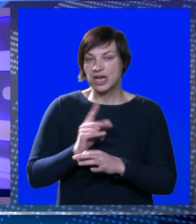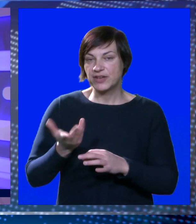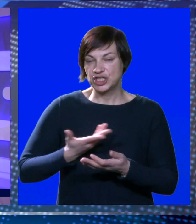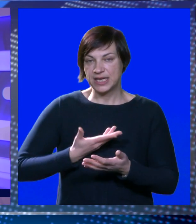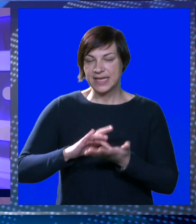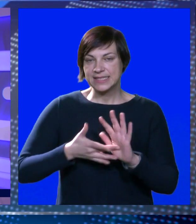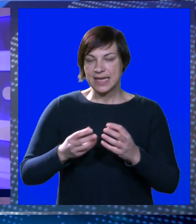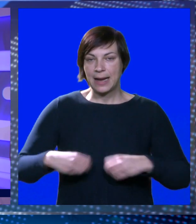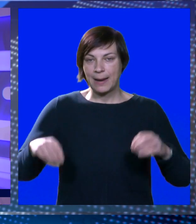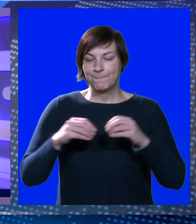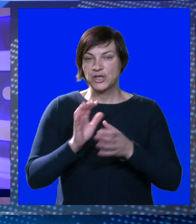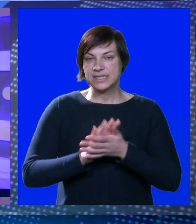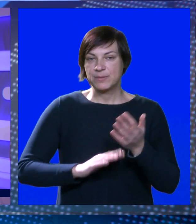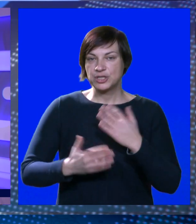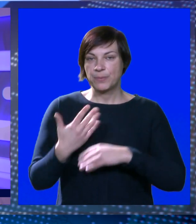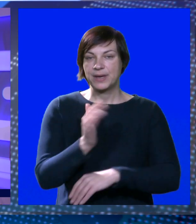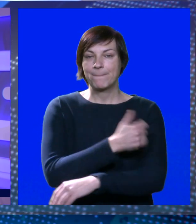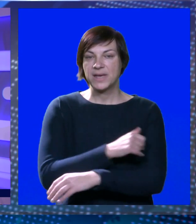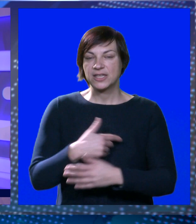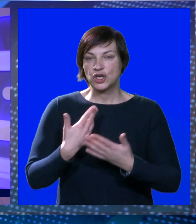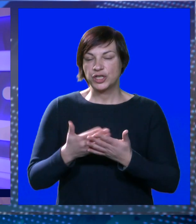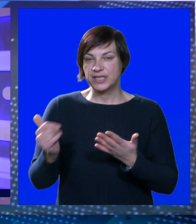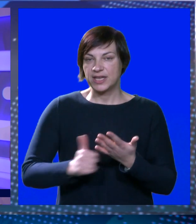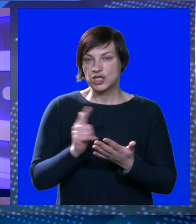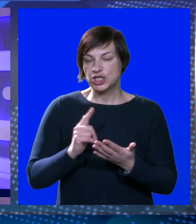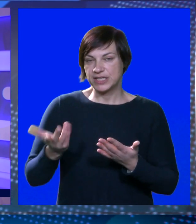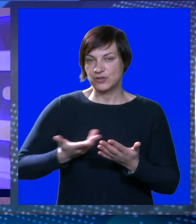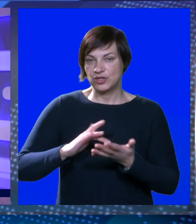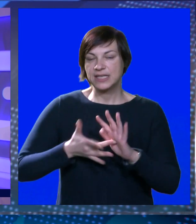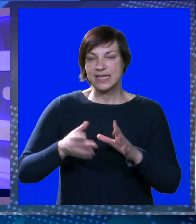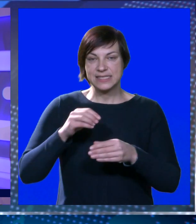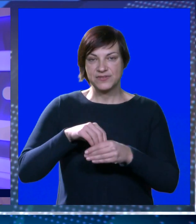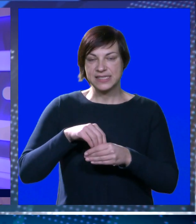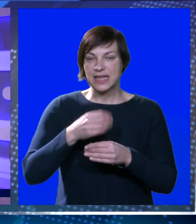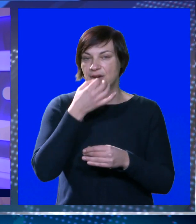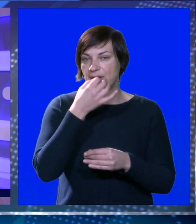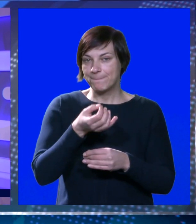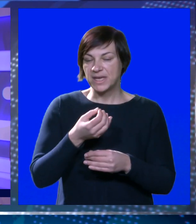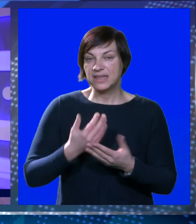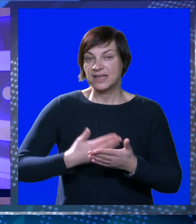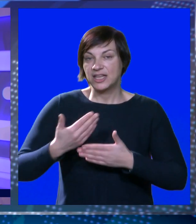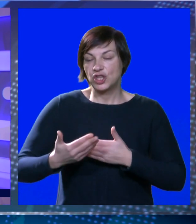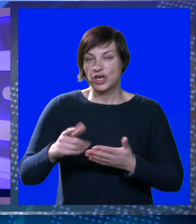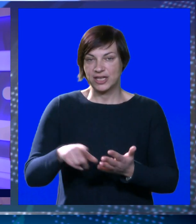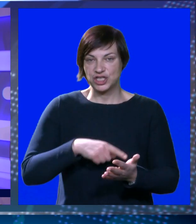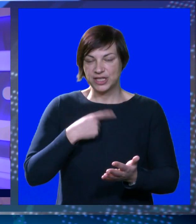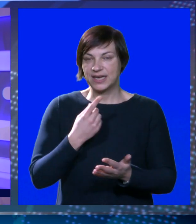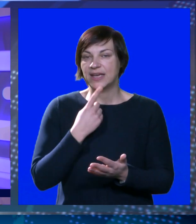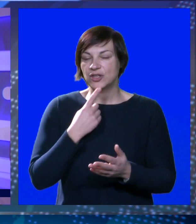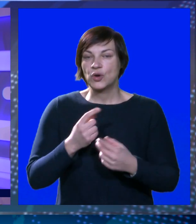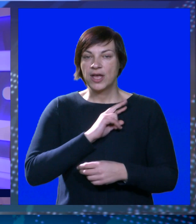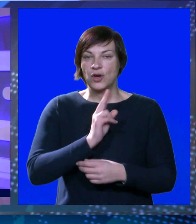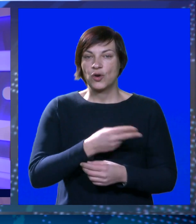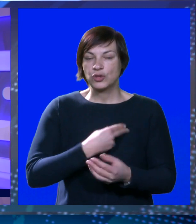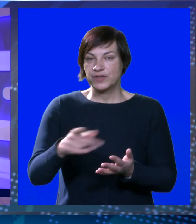ne. Cijeli projekt započeo je prije pet godina. S obzirom na to da još nisu dodjeljeni svi stanovi, pitanje je dokad će zapravo trajati i tko je